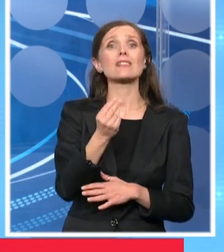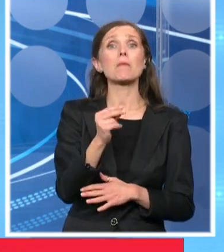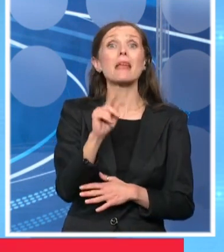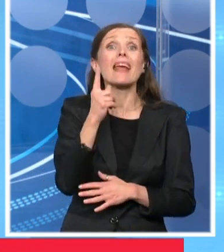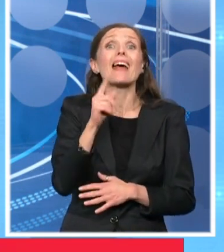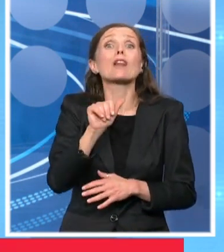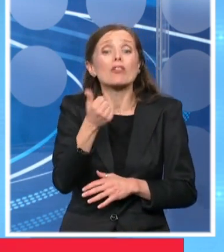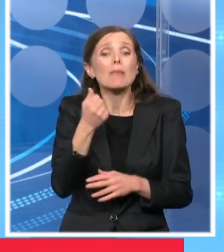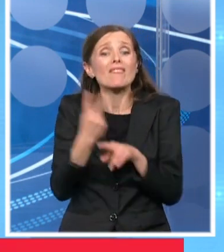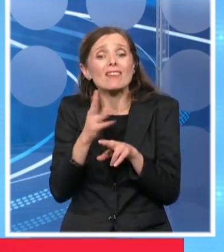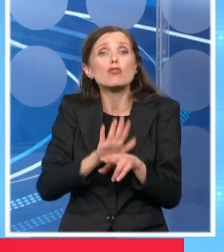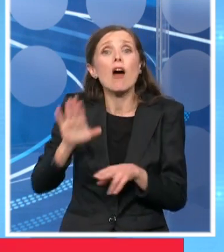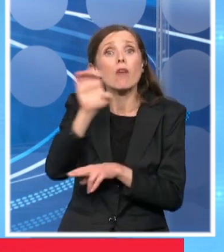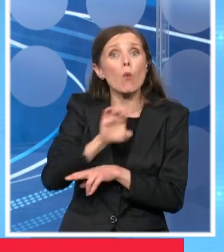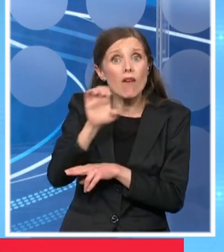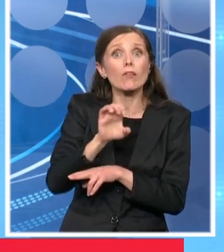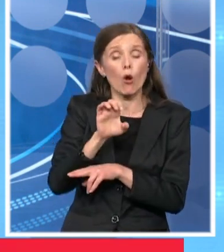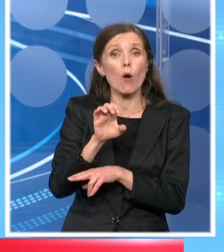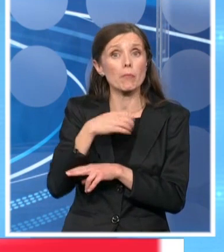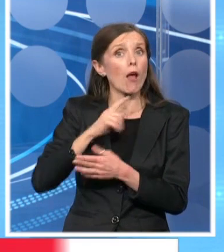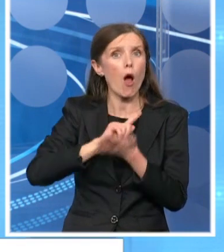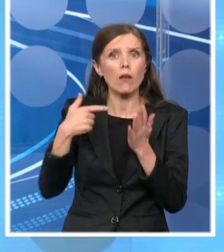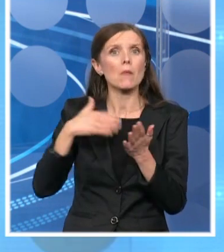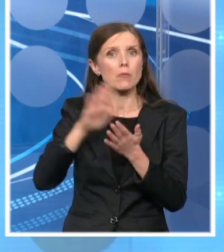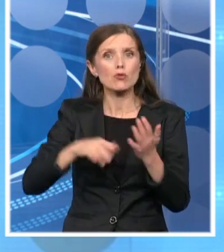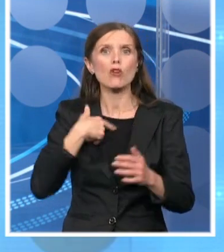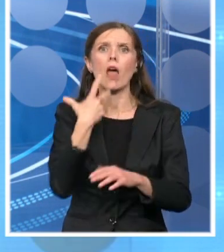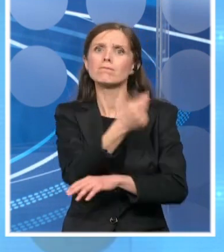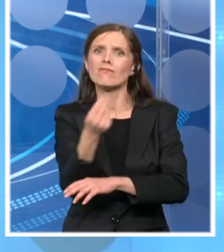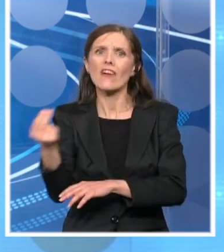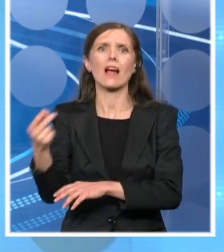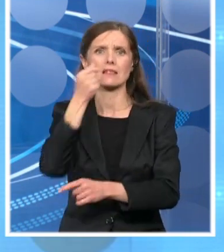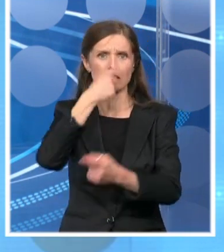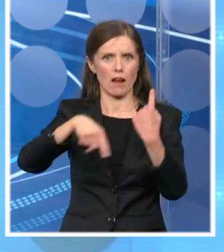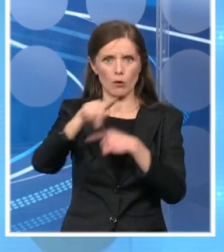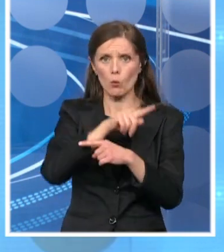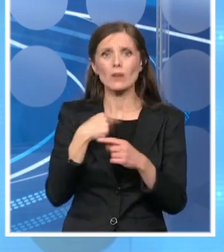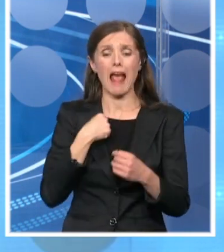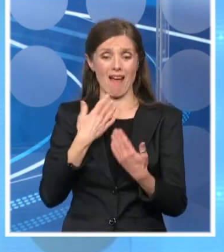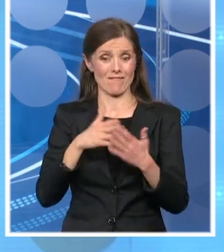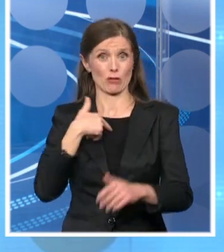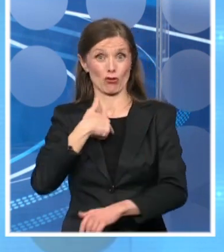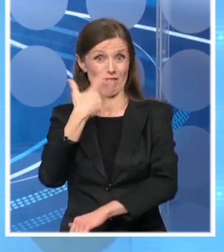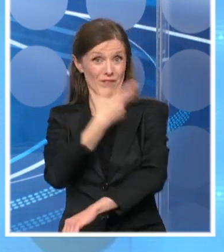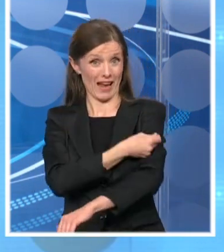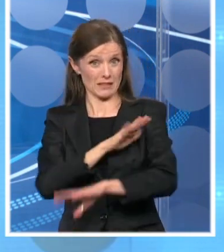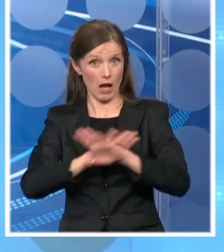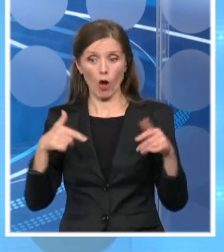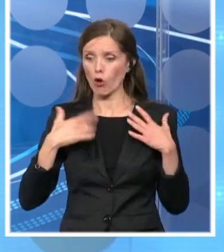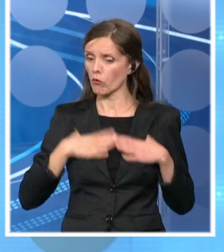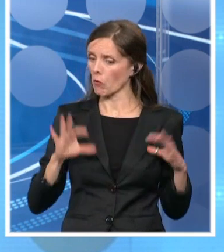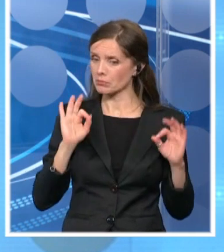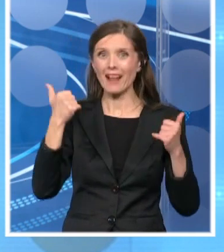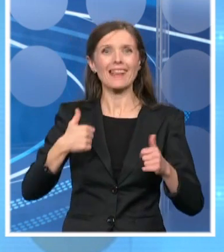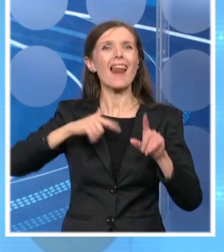u Evropi koja je krenula sa imunizacijom svog stanovništva. Nisam imala nikakve neželjene reakcije. Danas se